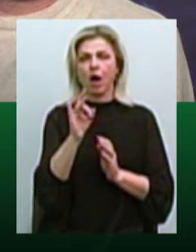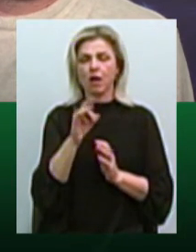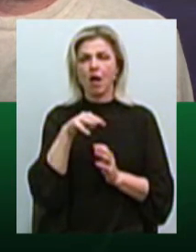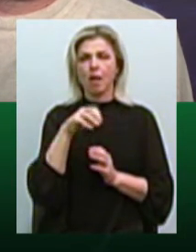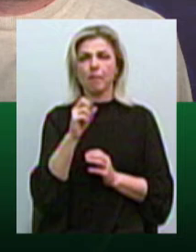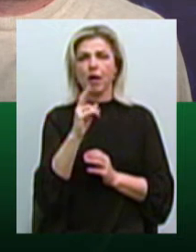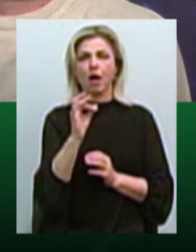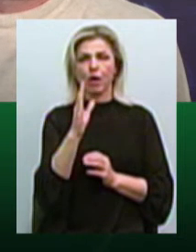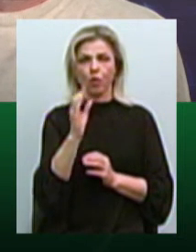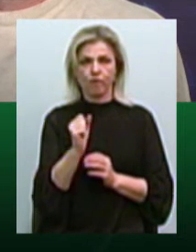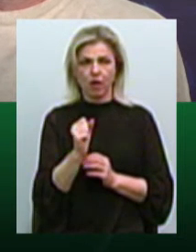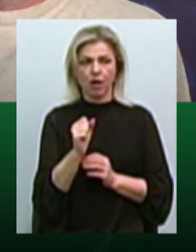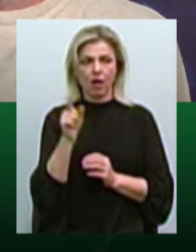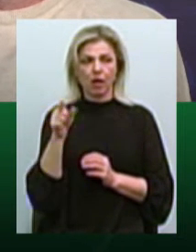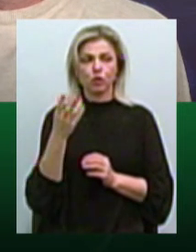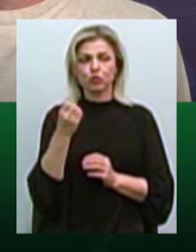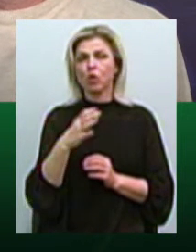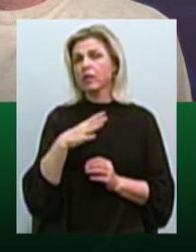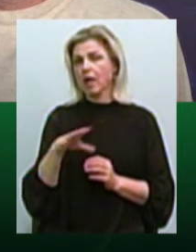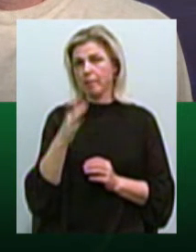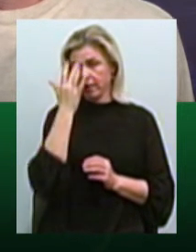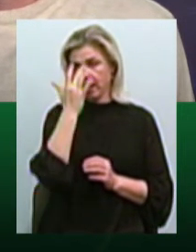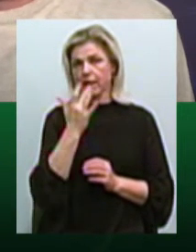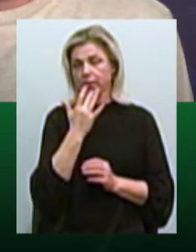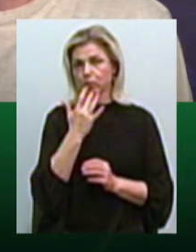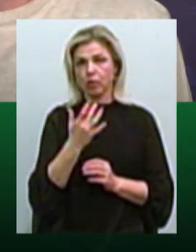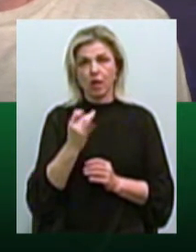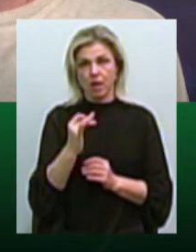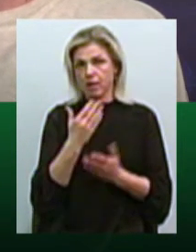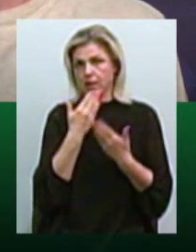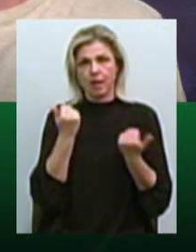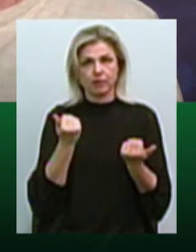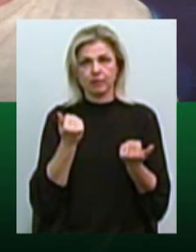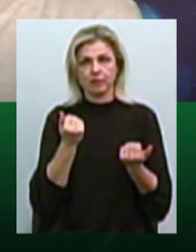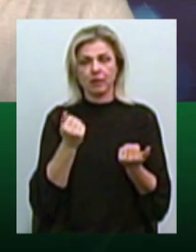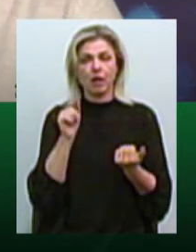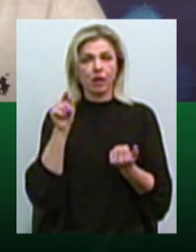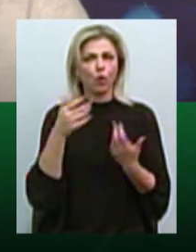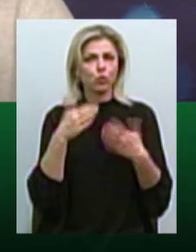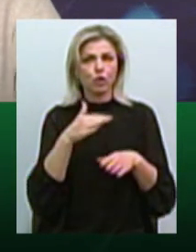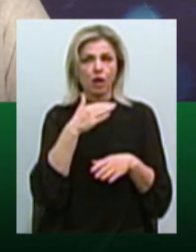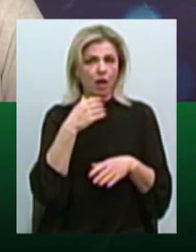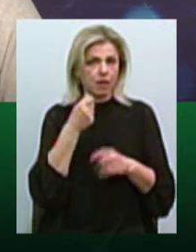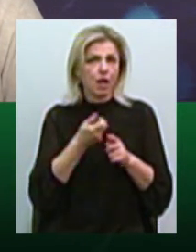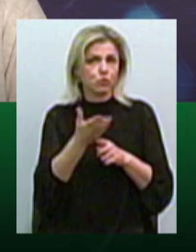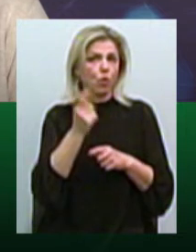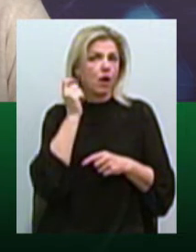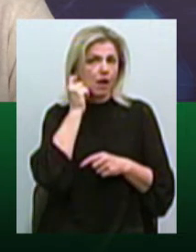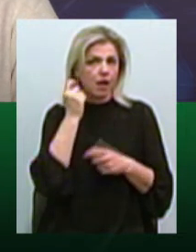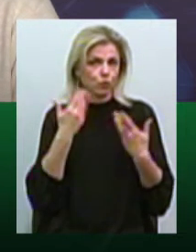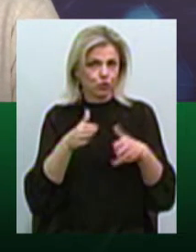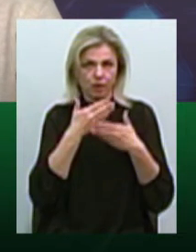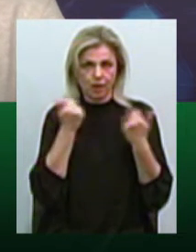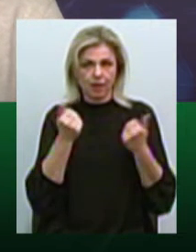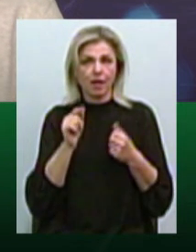набережной, на нашей. Но их не было еще влитку, насколько я памятаю. И нету, ну, как бы, их уже несколько лет. То есть там есть, ну, как бы,